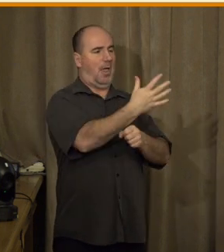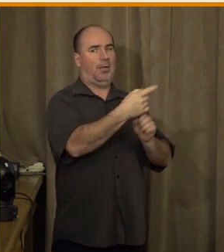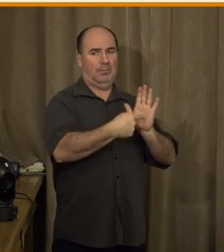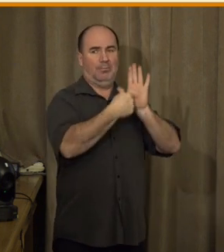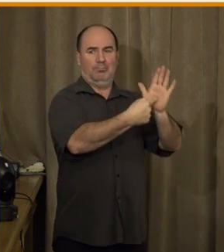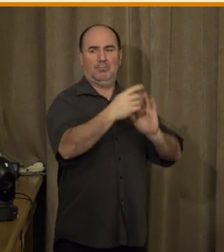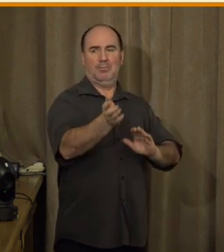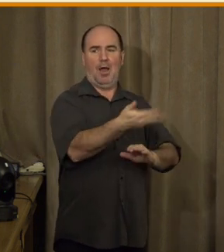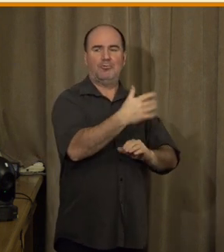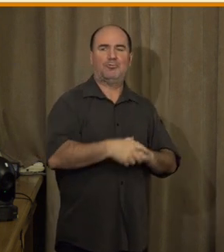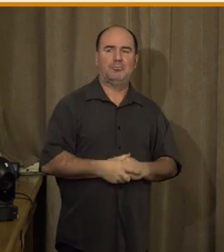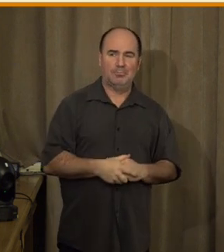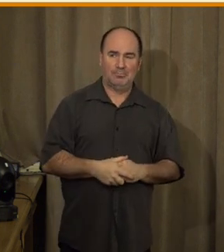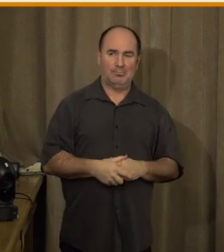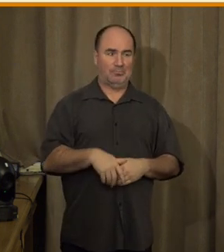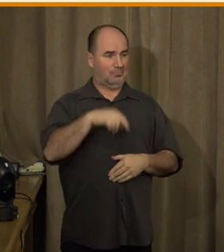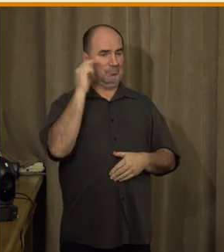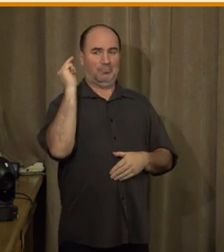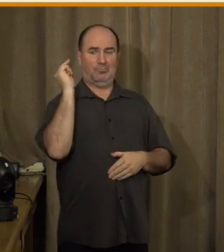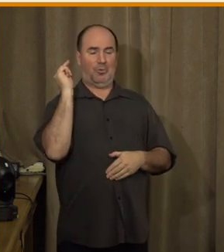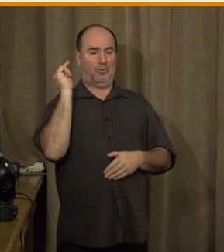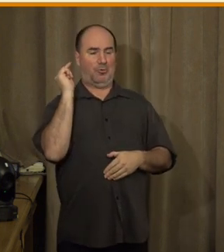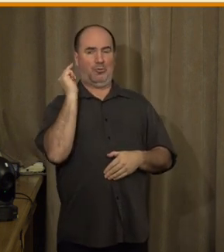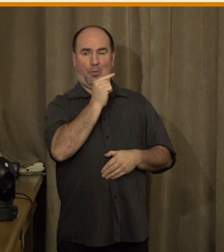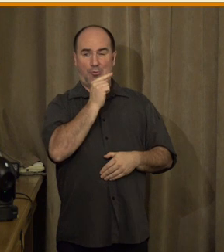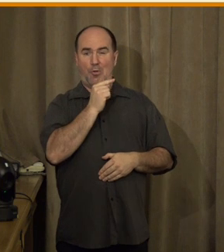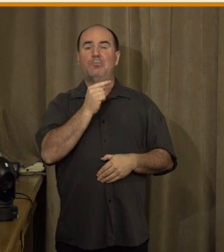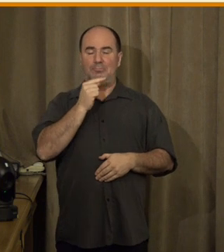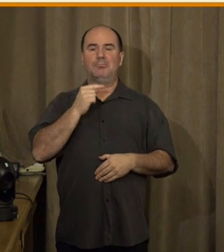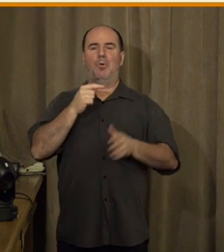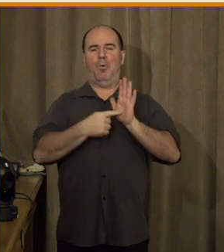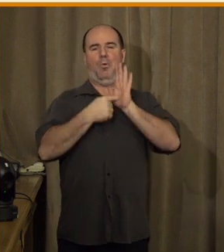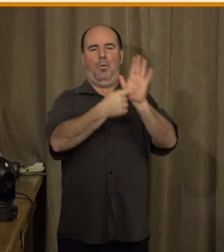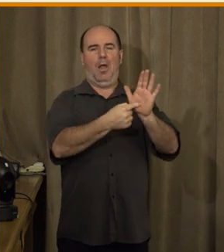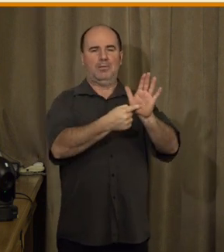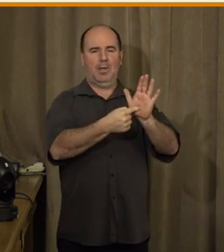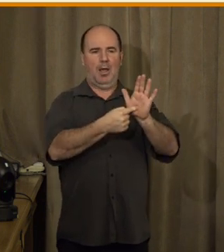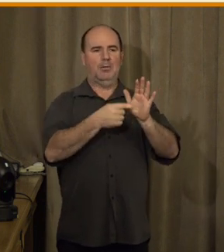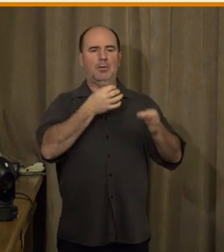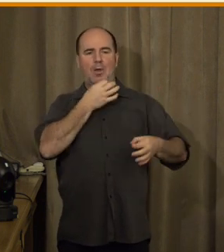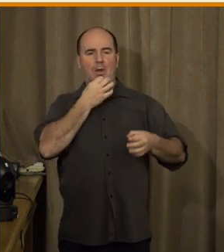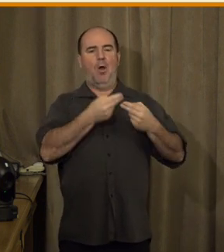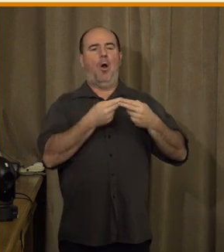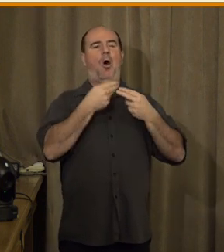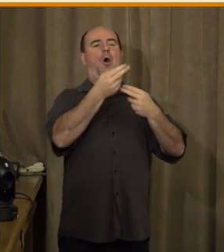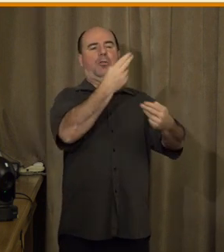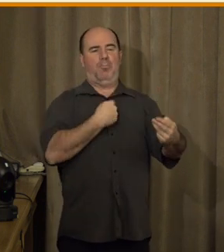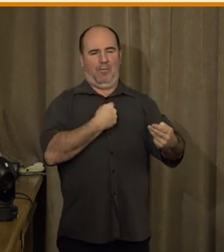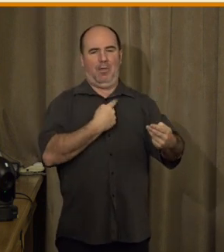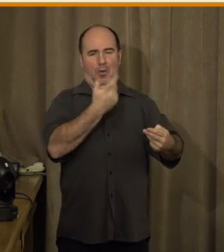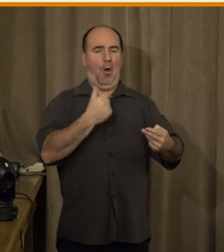ukázka, toto je z našeho výzkumu ukázka odpovědi, která je od neslyšícího uživatele